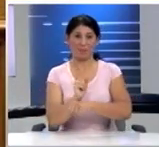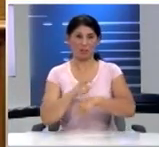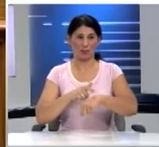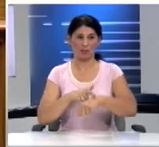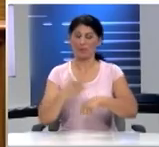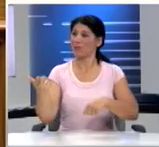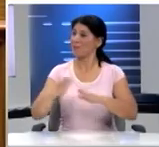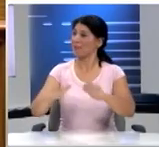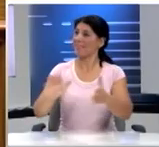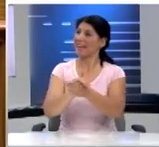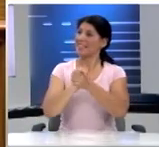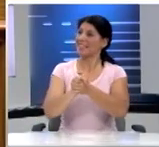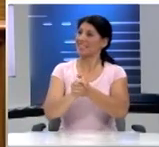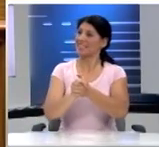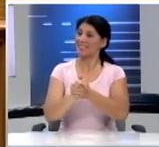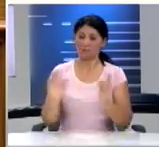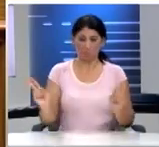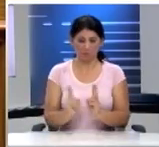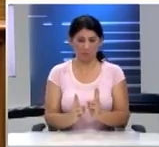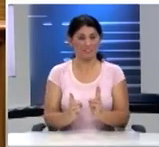παιδιά συγχαρητήρια για το ευσύνοπτο